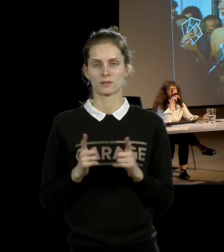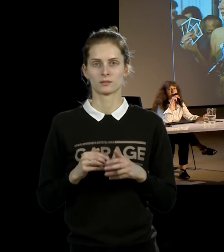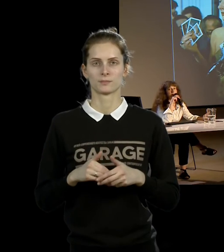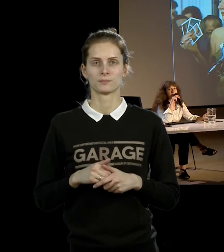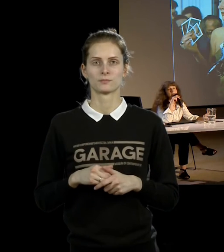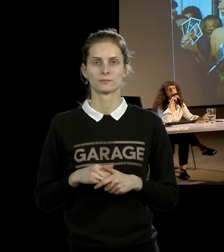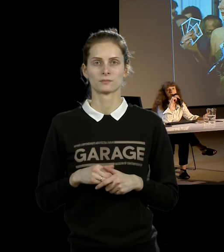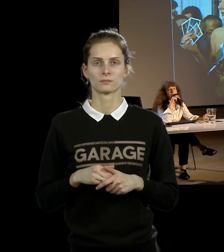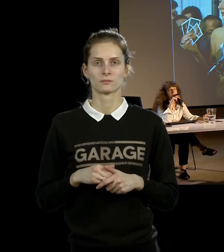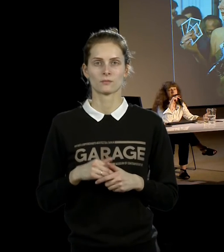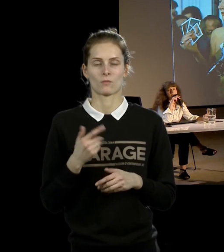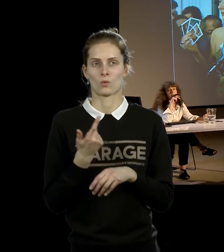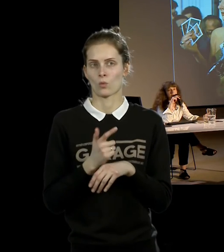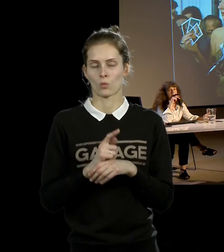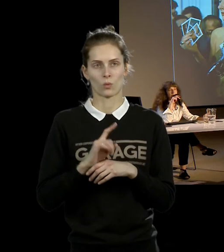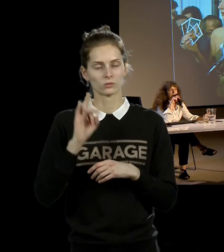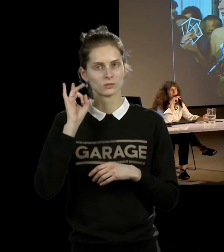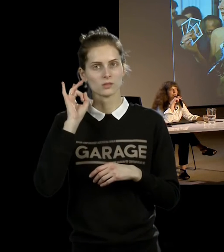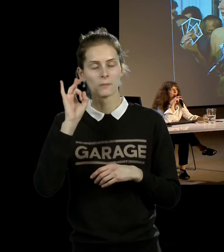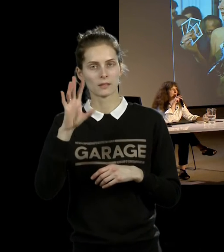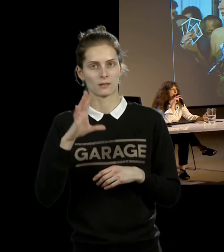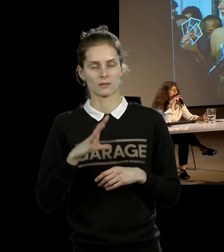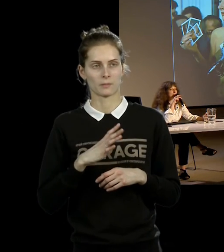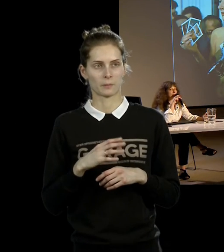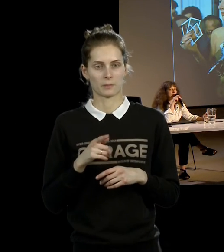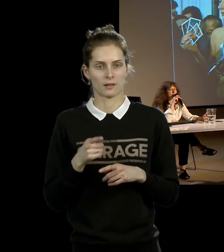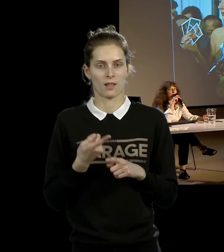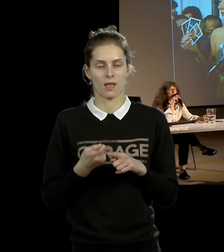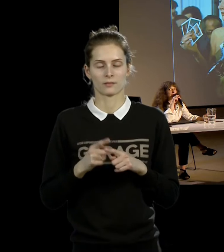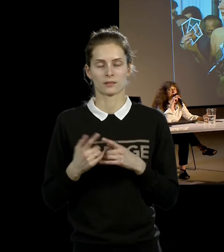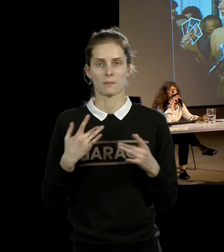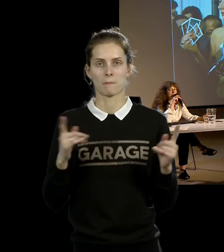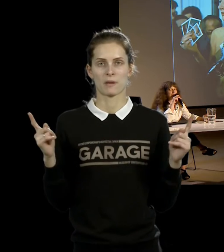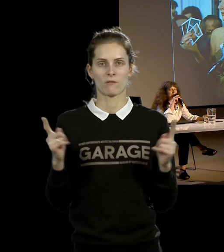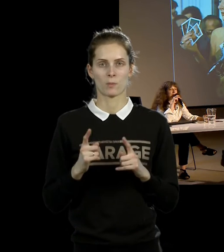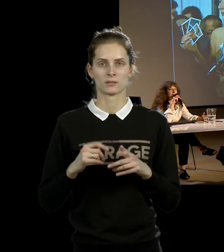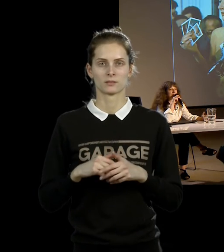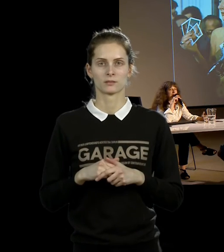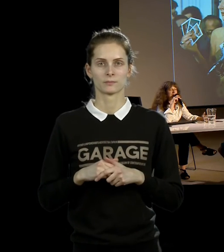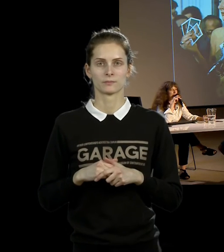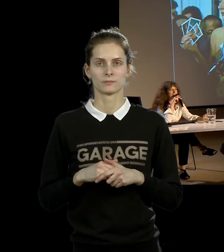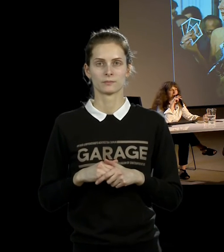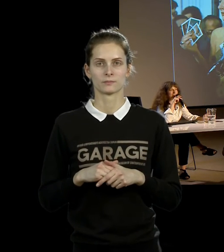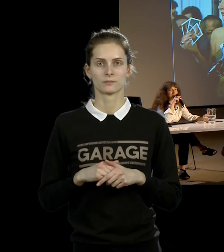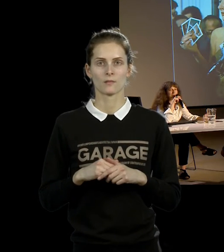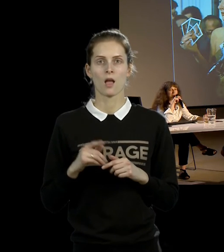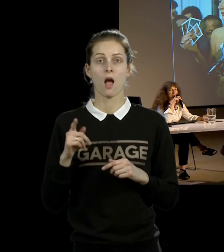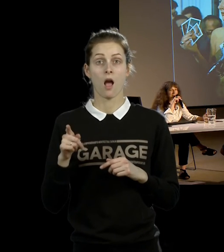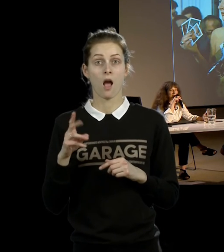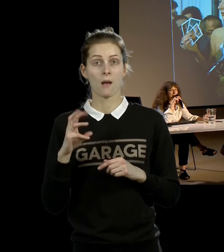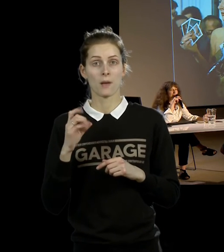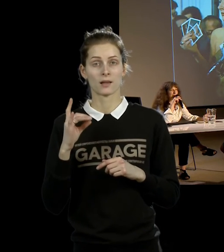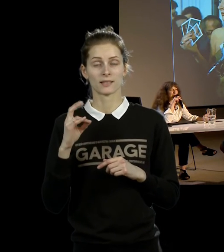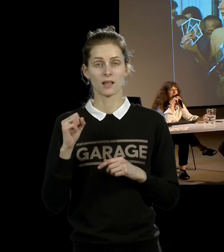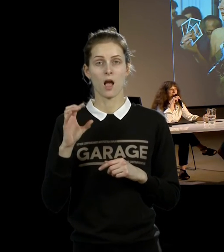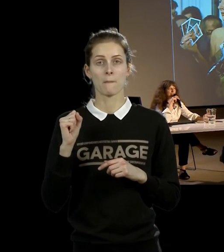знаменитых и самых скандальных акций Марина Абрамович. У самой у нее появилась и сюда и прядь в волосах после